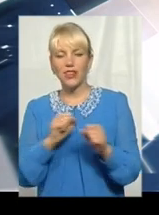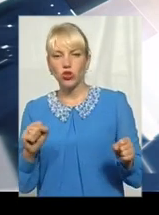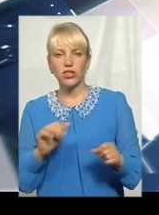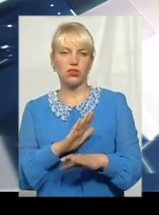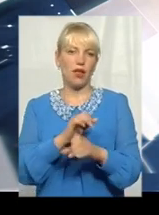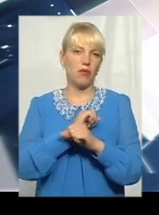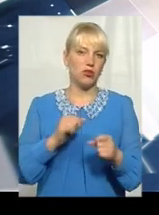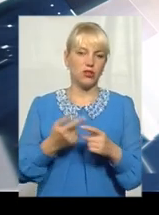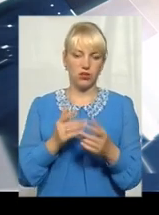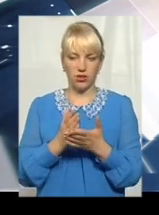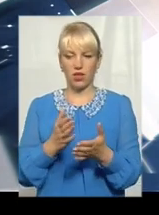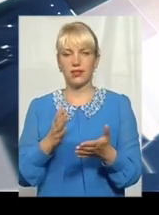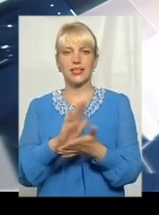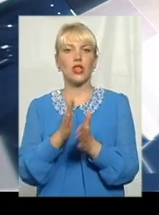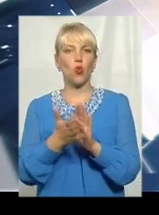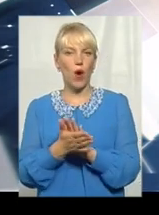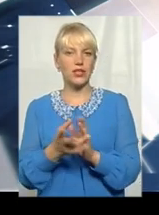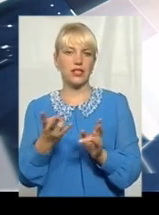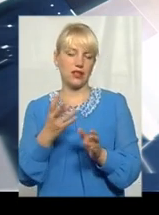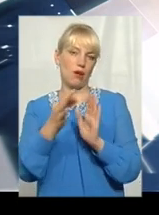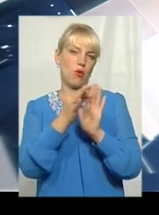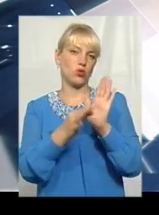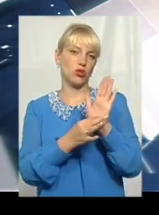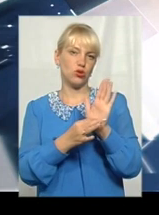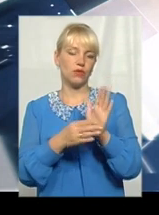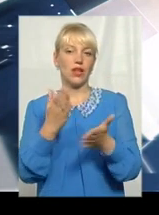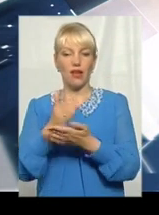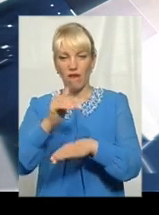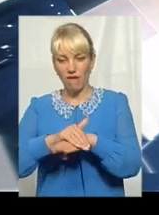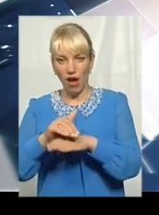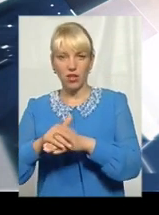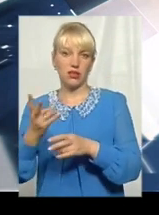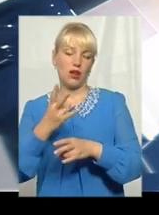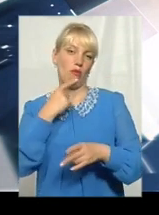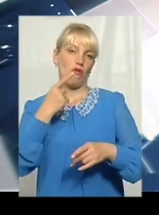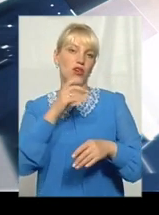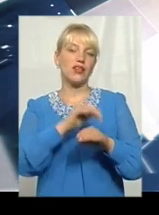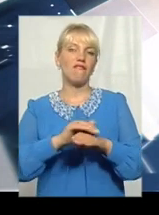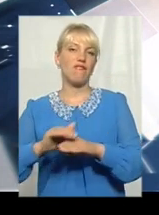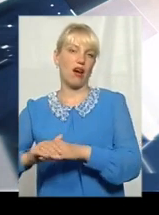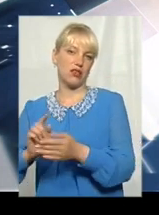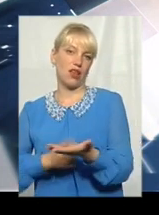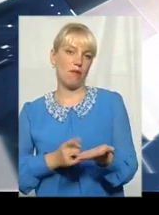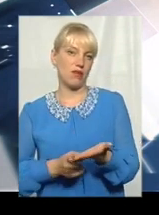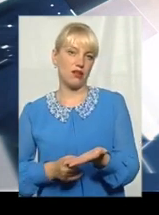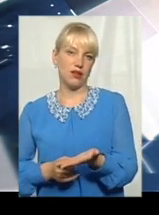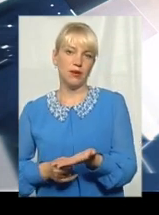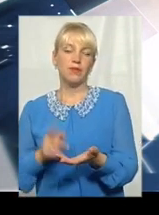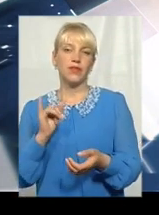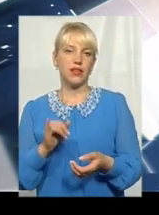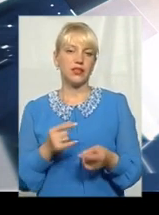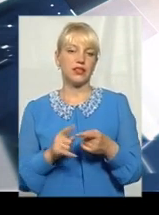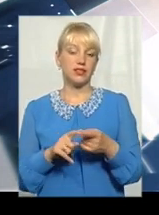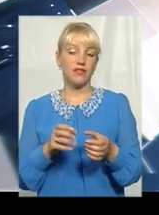є об'єктивна ситуація, і її потрібно оцінювати. Є факти, потрібно говорити факти, ну, такі нічні сучення це, звісно,